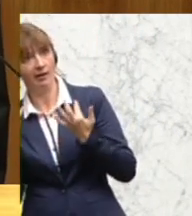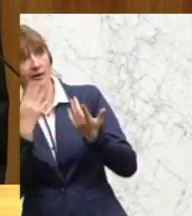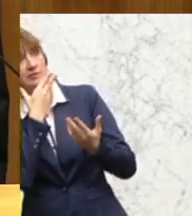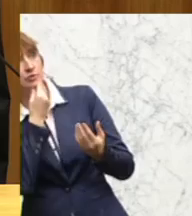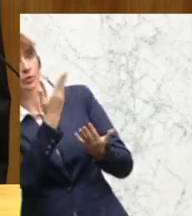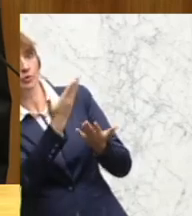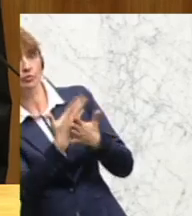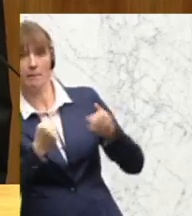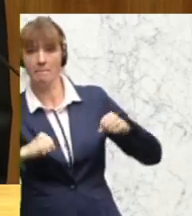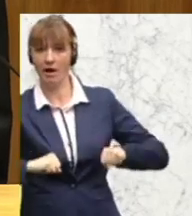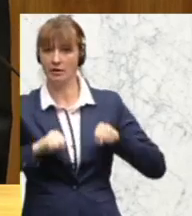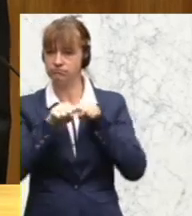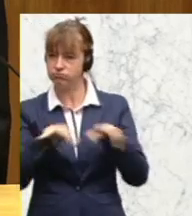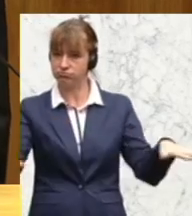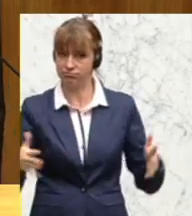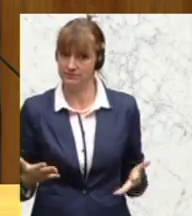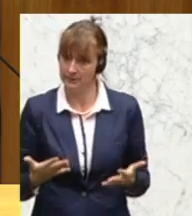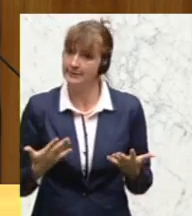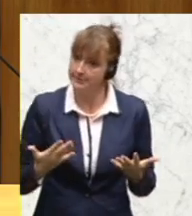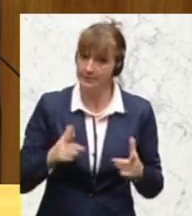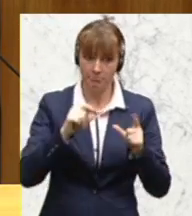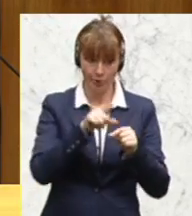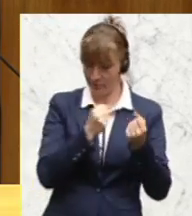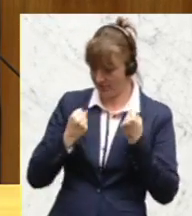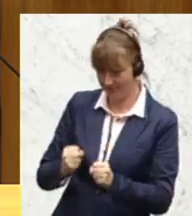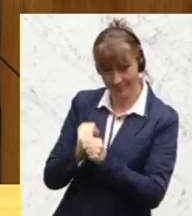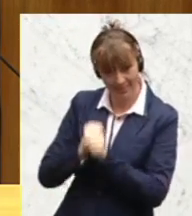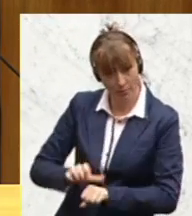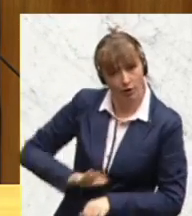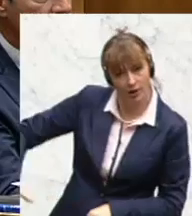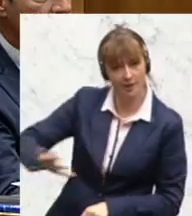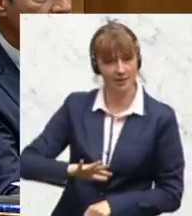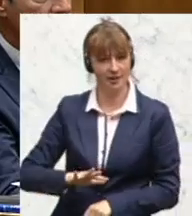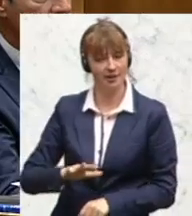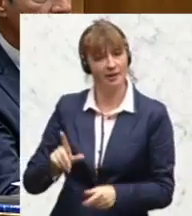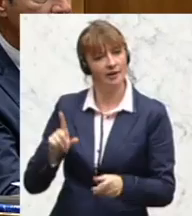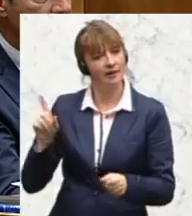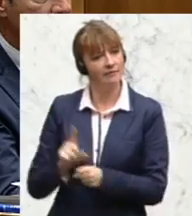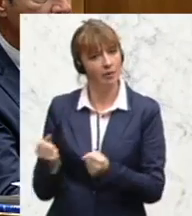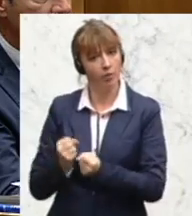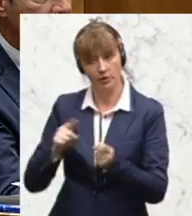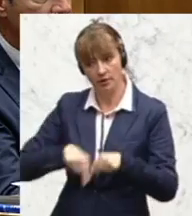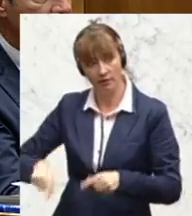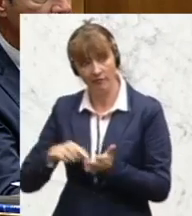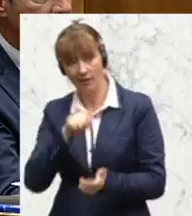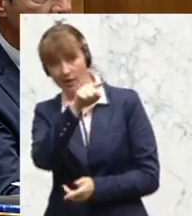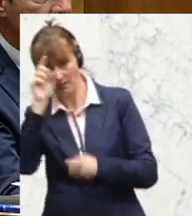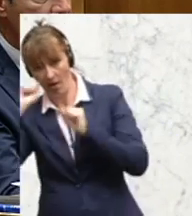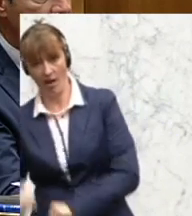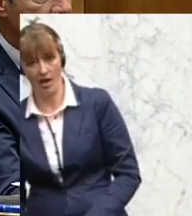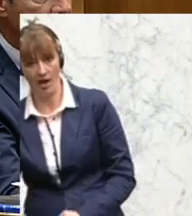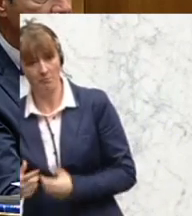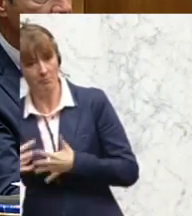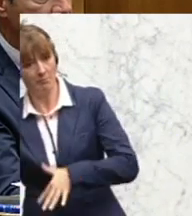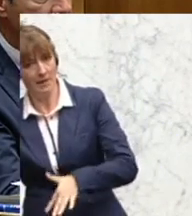dass er diese Macht ausübt, dass er hier in gefestigten Demokratien die Politik in Alarmbereitschaft versetzt und vor sich